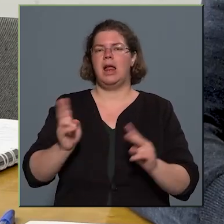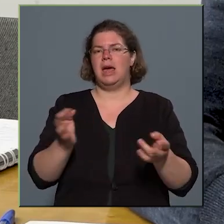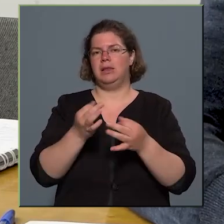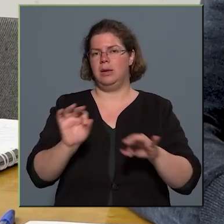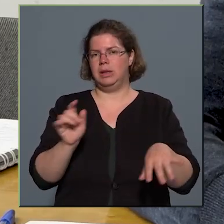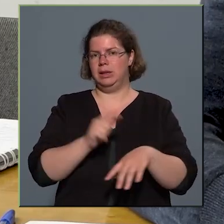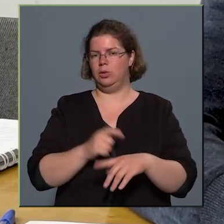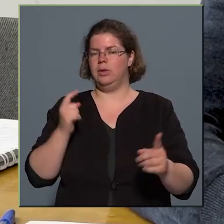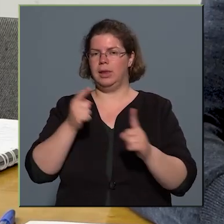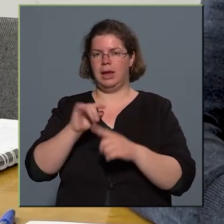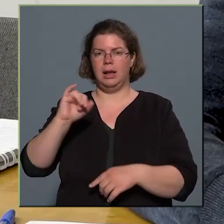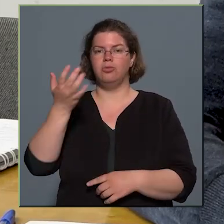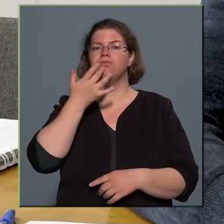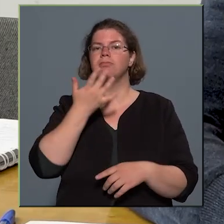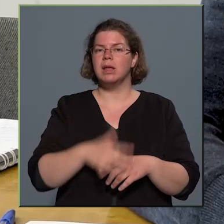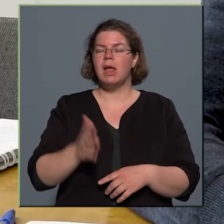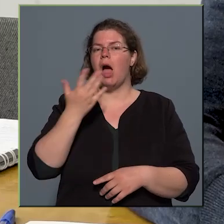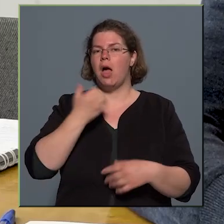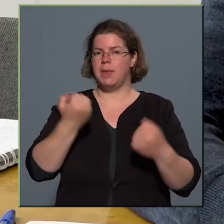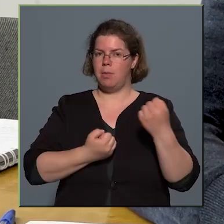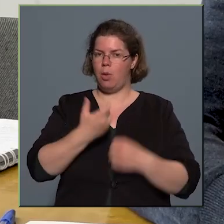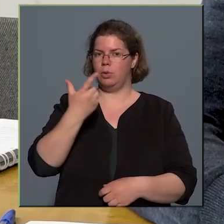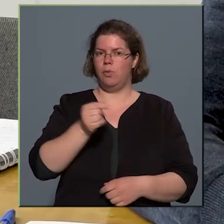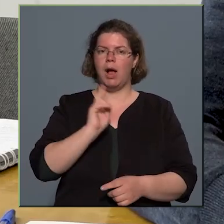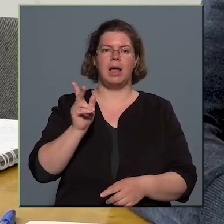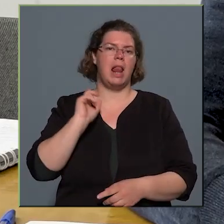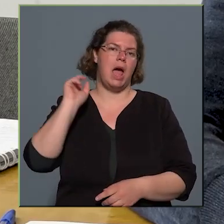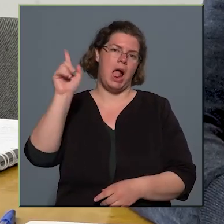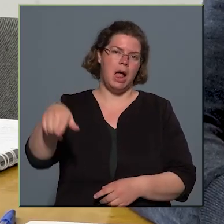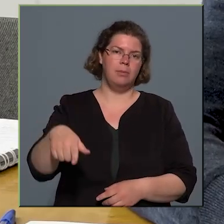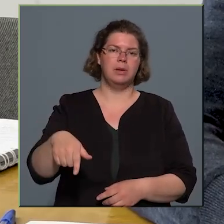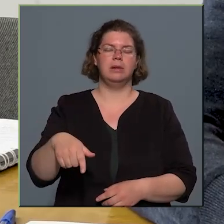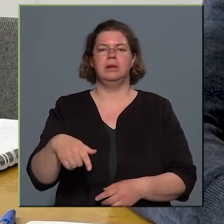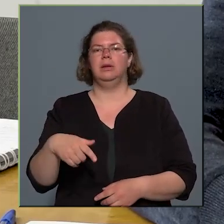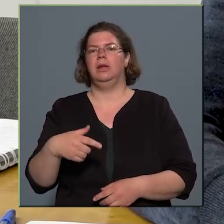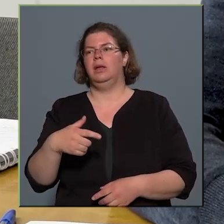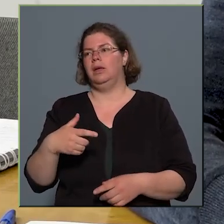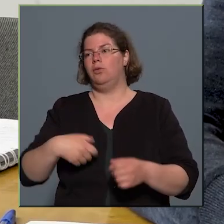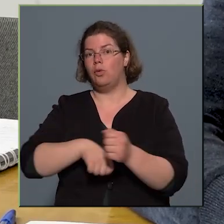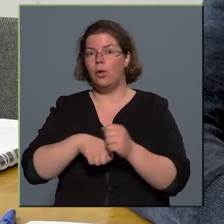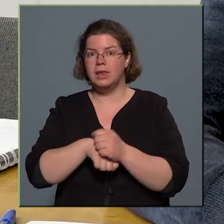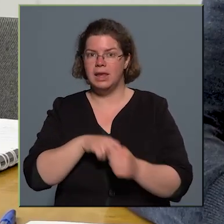cél is, például, hogyha nem autóval kell elmenni, mondjuk a óhegyi parkba focizni,